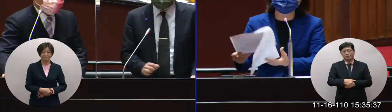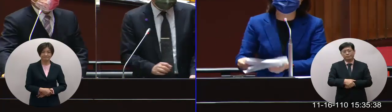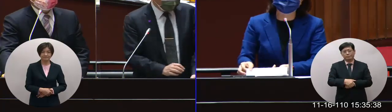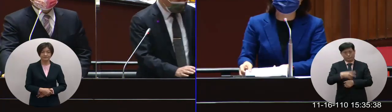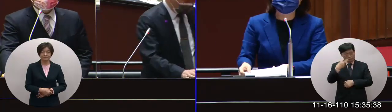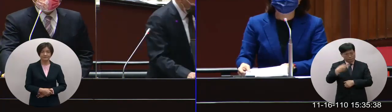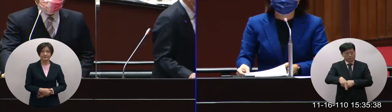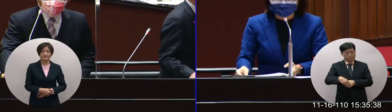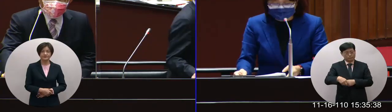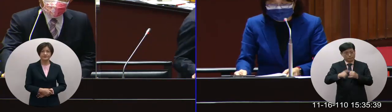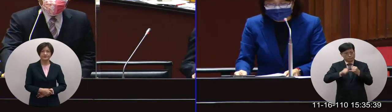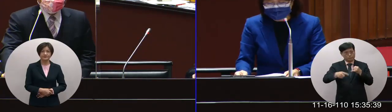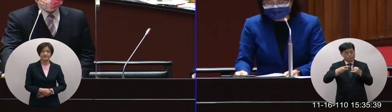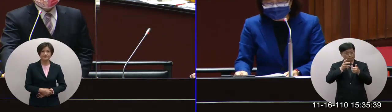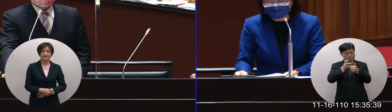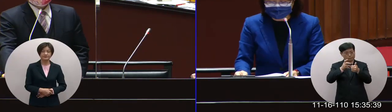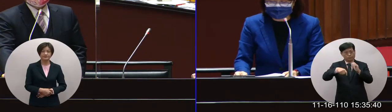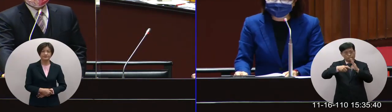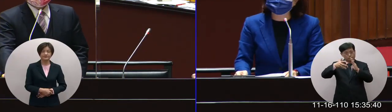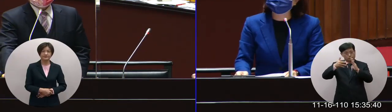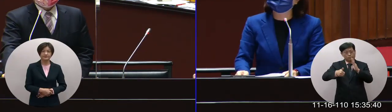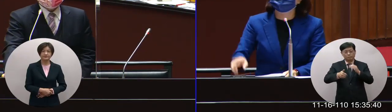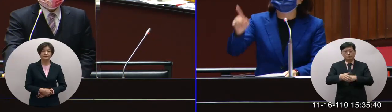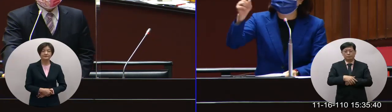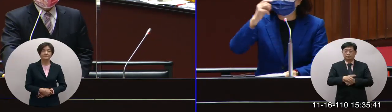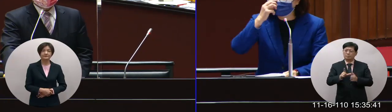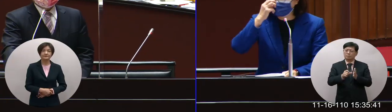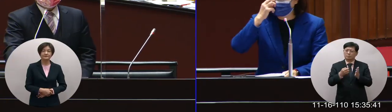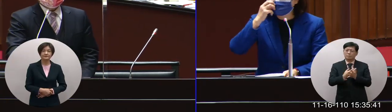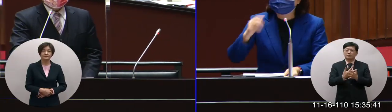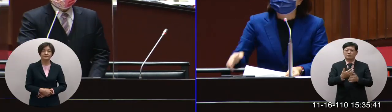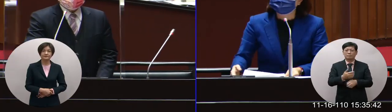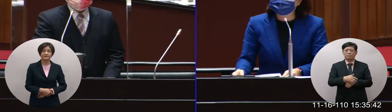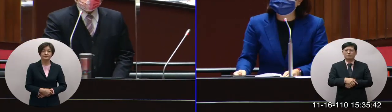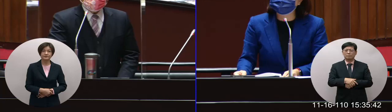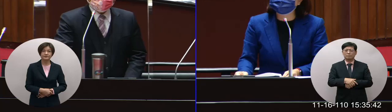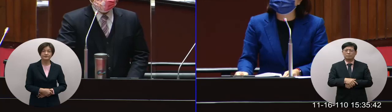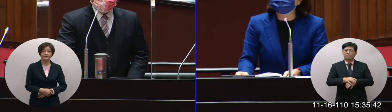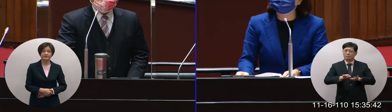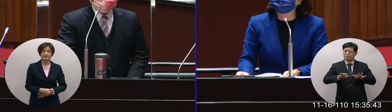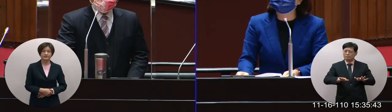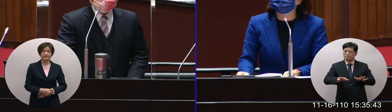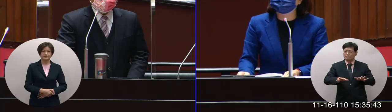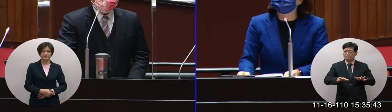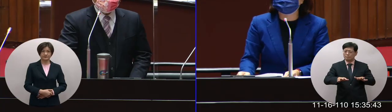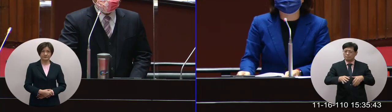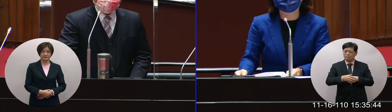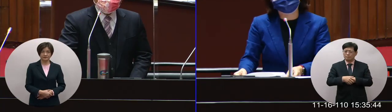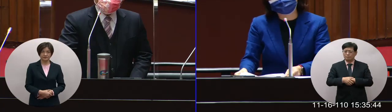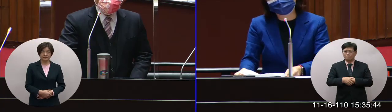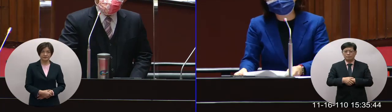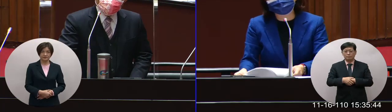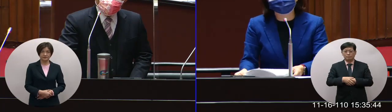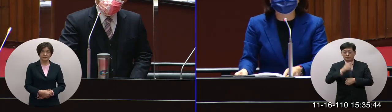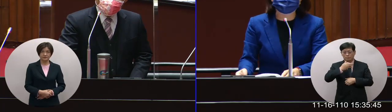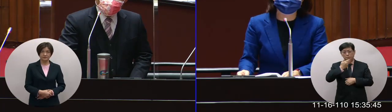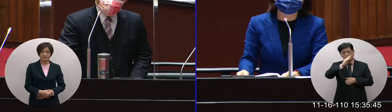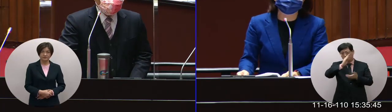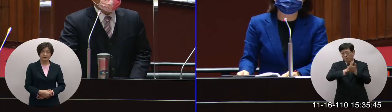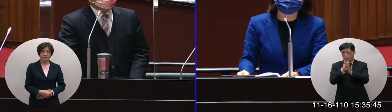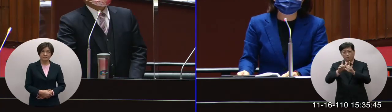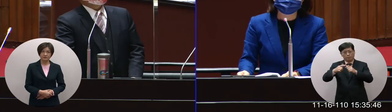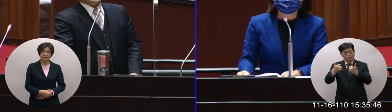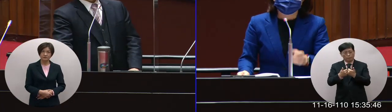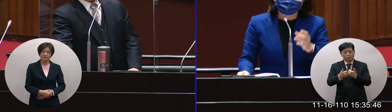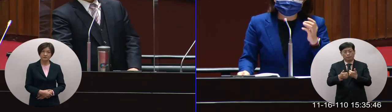還是簡單提一下院長因為時間關係啊可是因為這次在那個就整個氣候變遷大